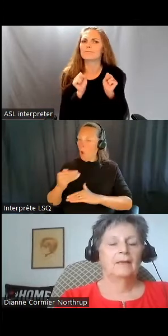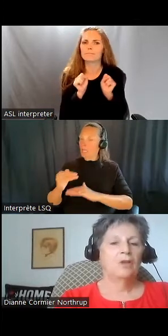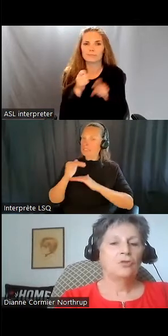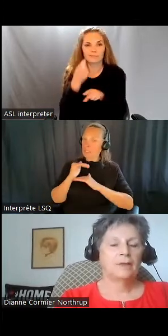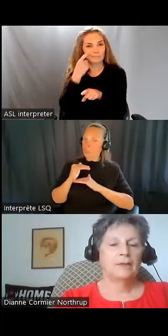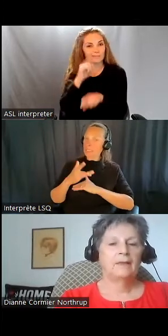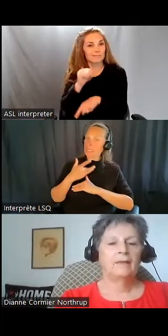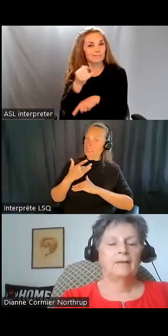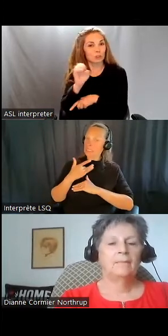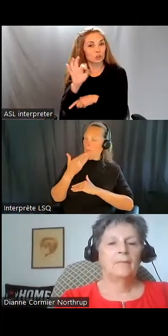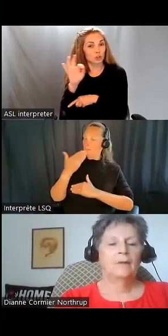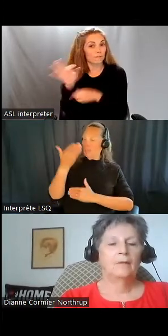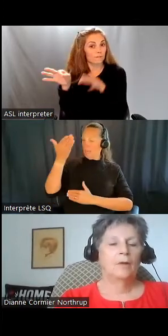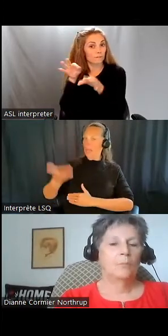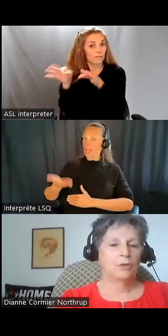Jeff parlait.